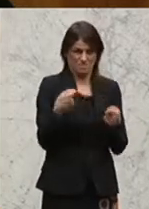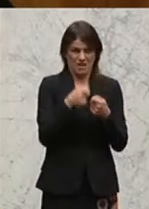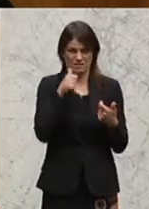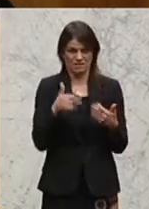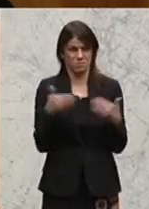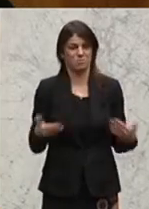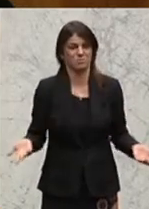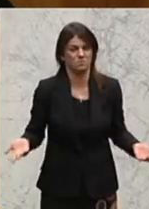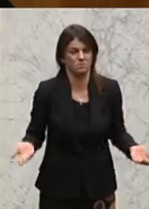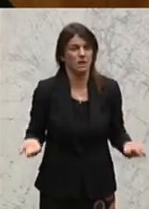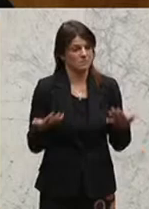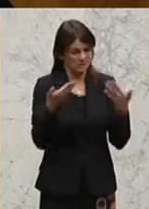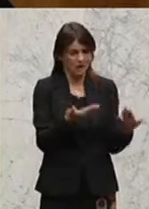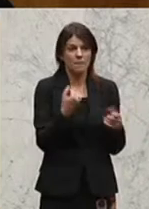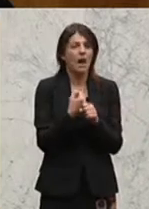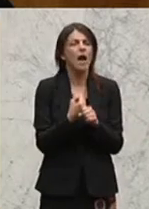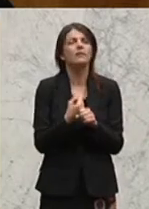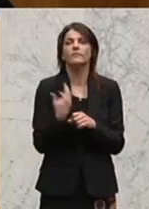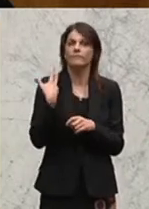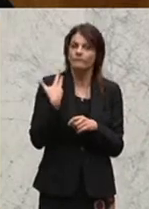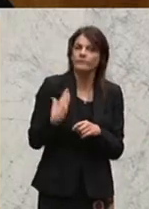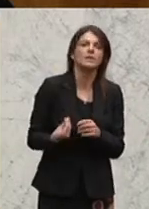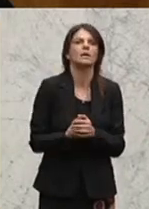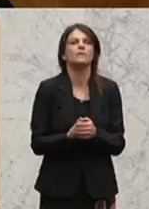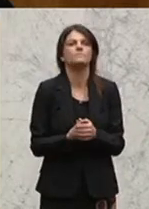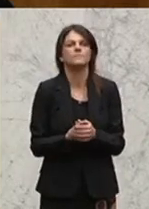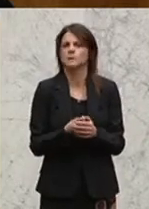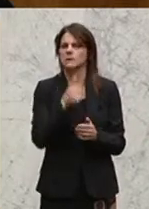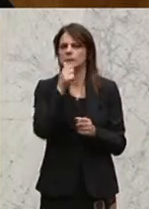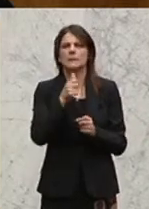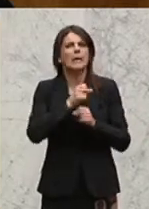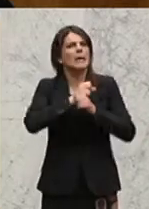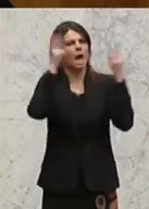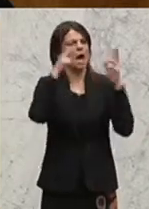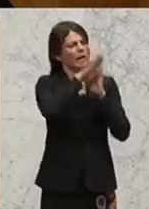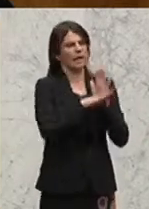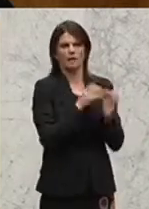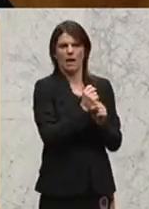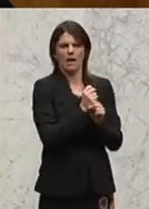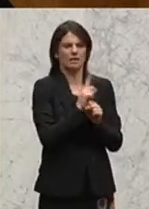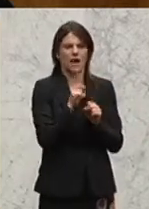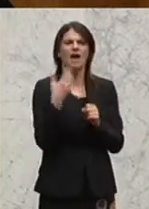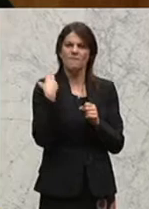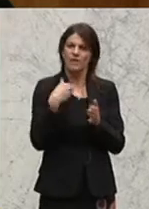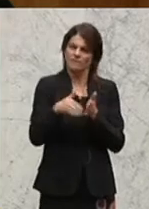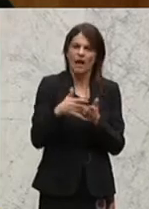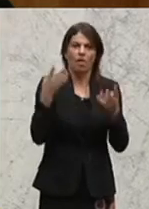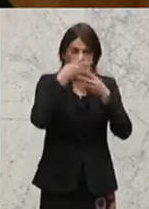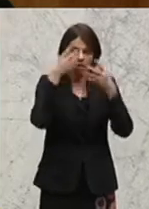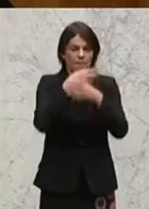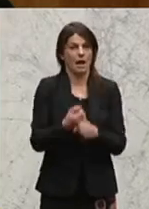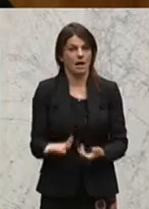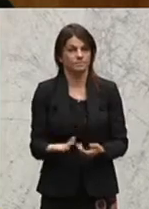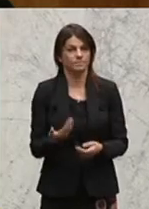heißt, was hier geschieht, ist wieder keine Klarheit schaffen, sondern die Verwirrung fortführen. Das